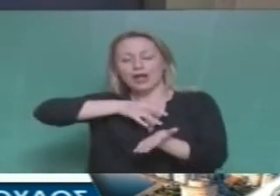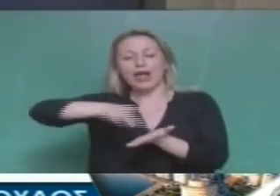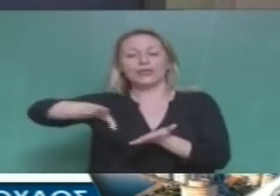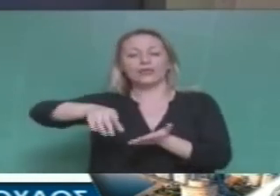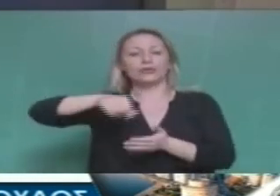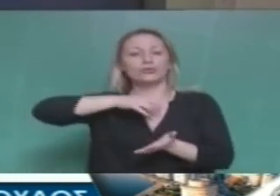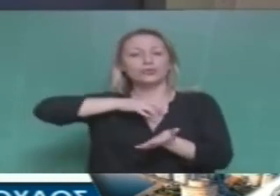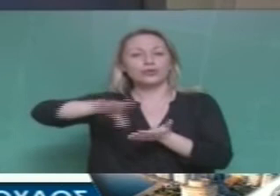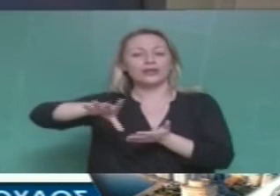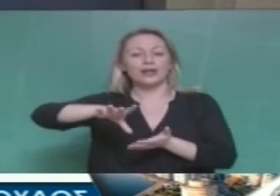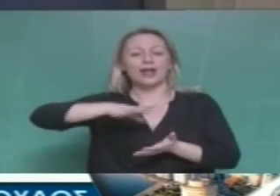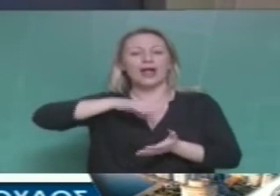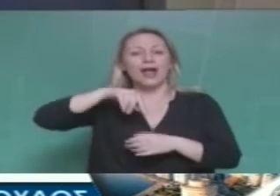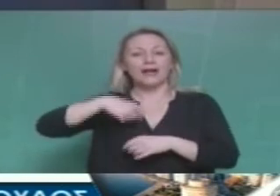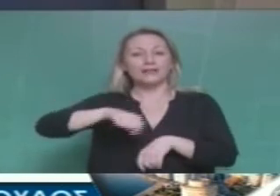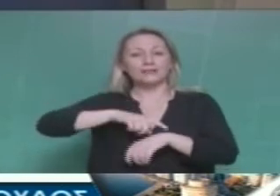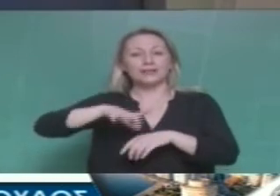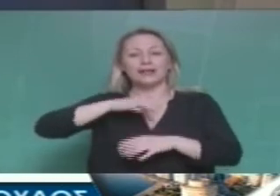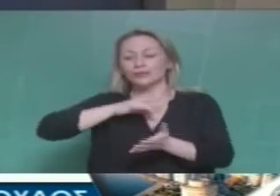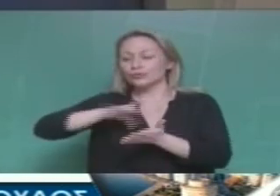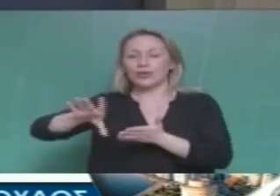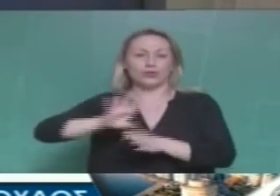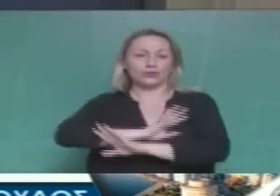στη θάλασσα τους μηχανισμούς καταστολής.